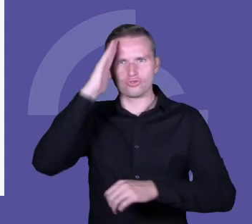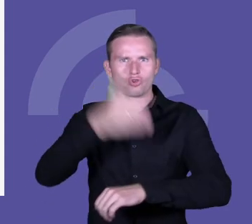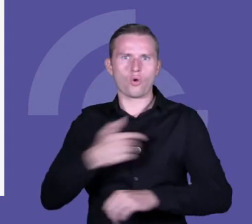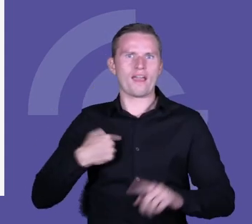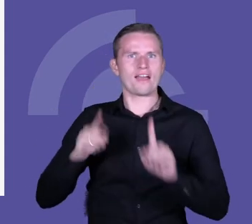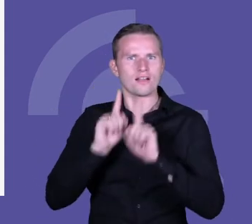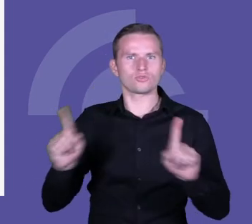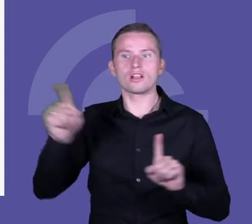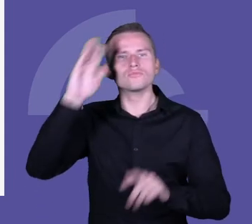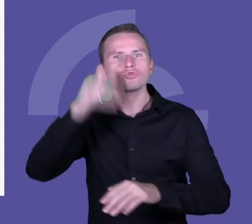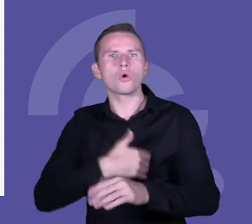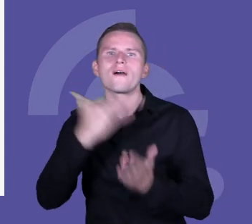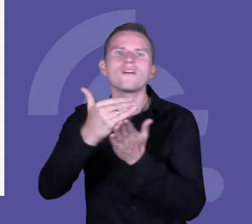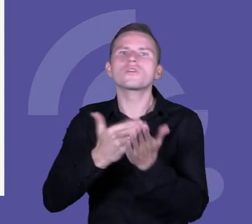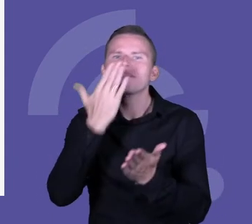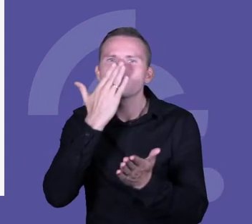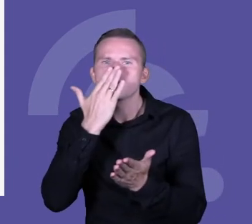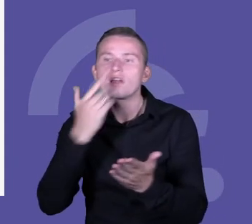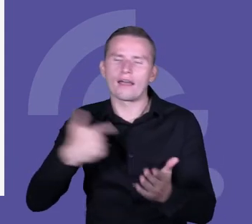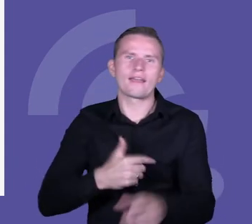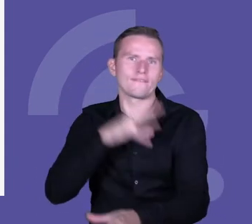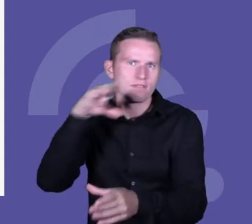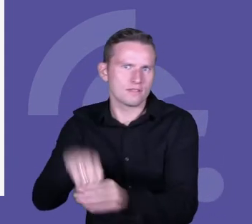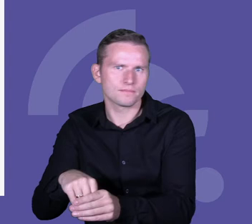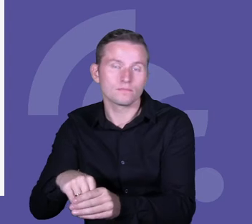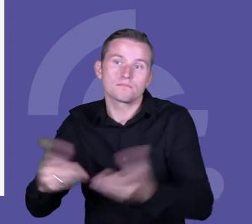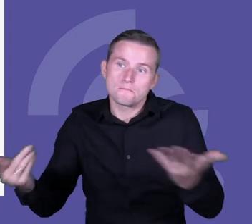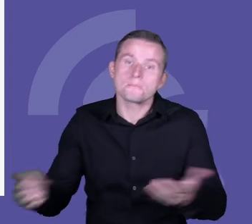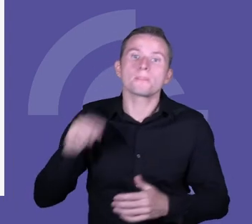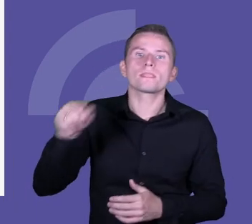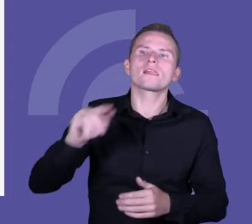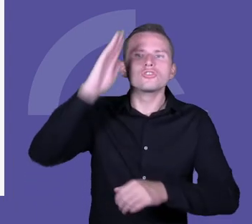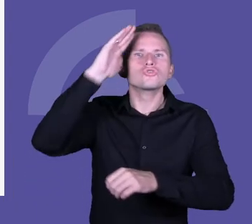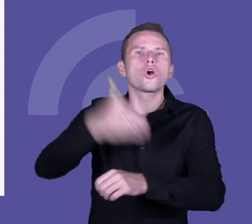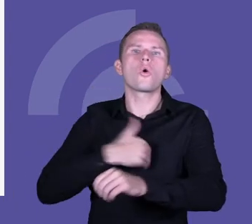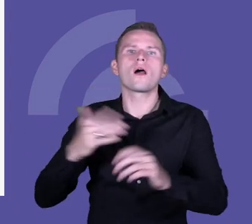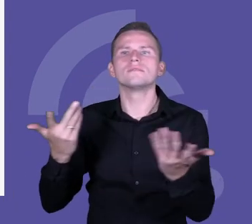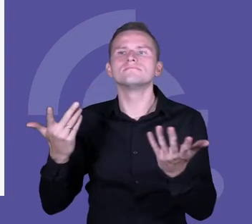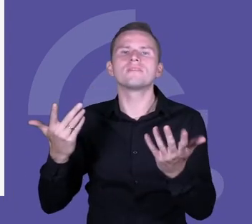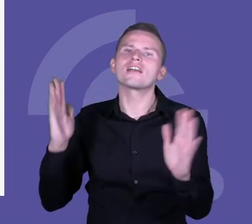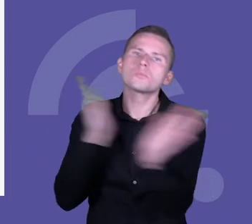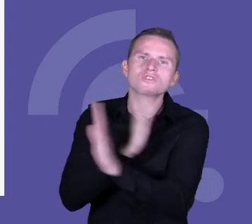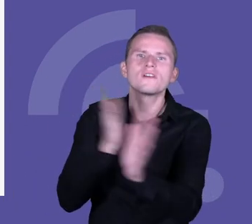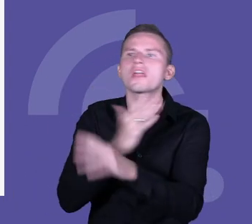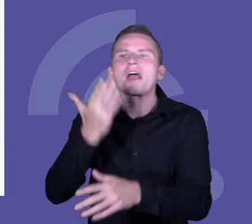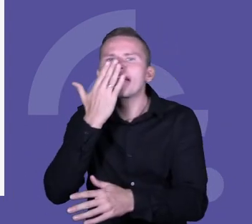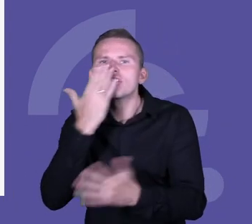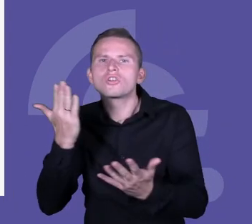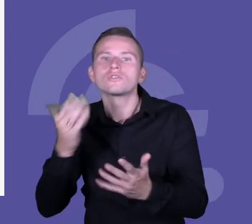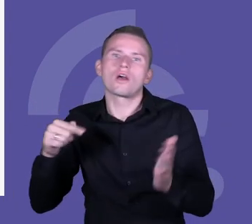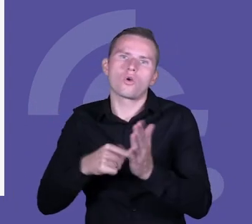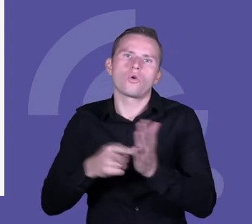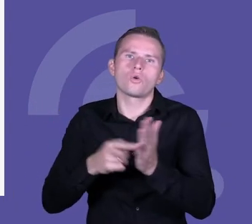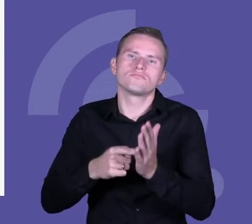tak, albo gdzie jest inaczej. I tak naprawdę ten klimat tej poszczególnej placówki decyduje o wszystkim. Ja chcę tylko powiedzieć, że to są naczynia